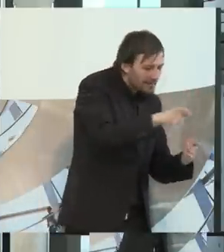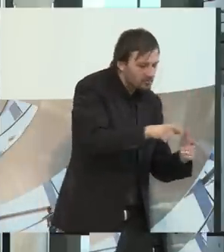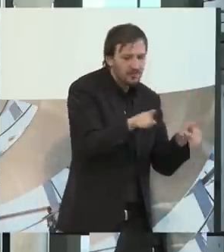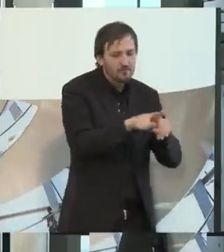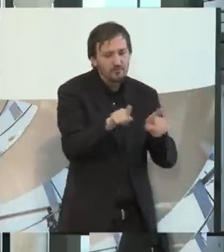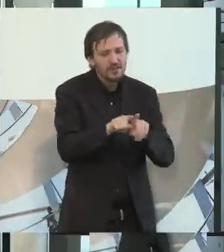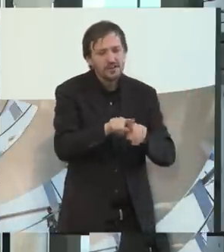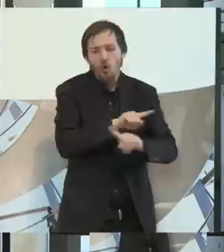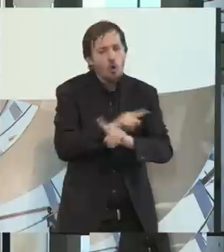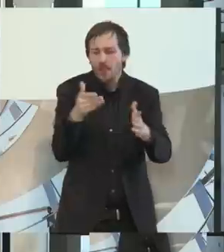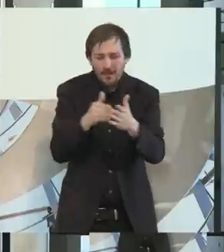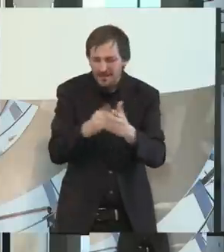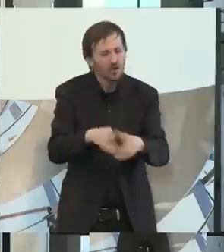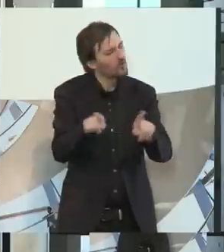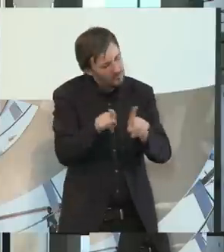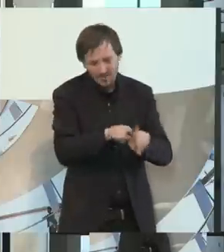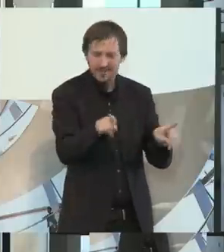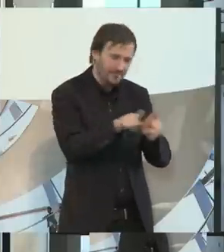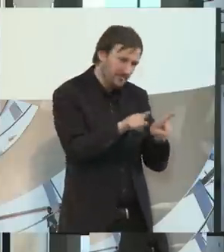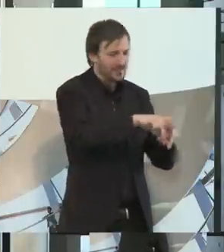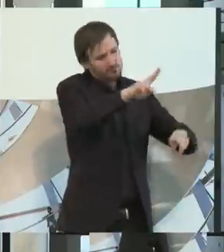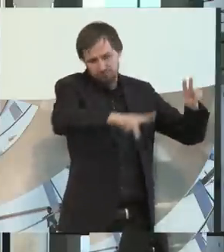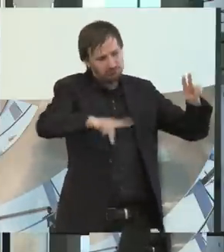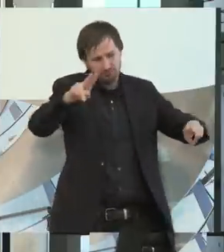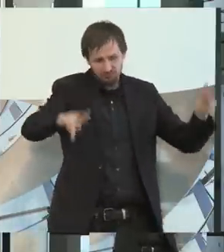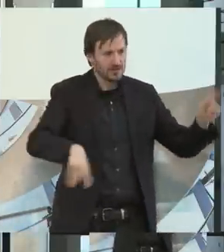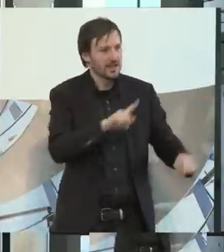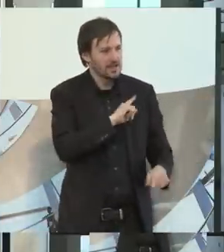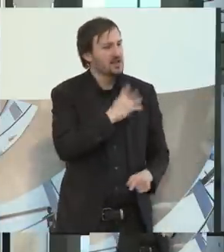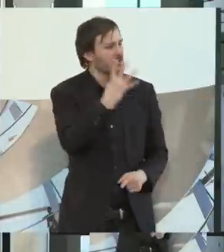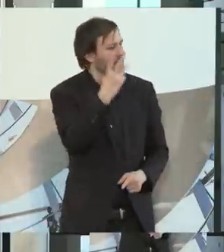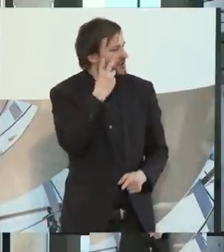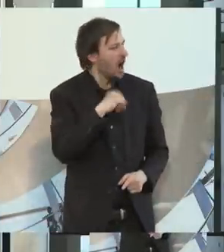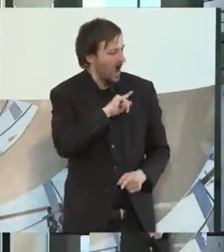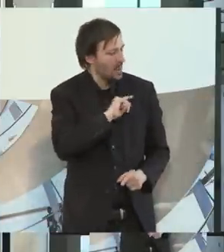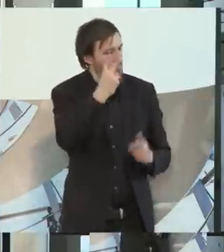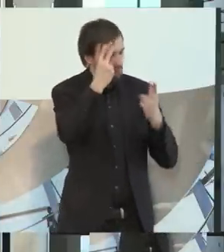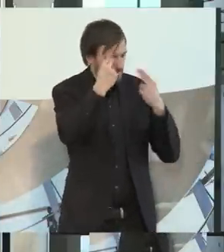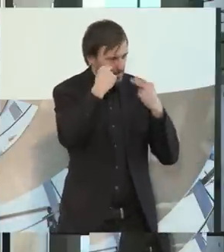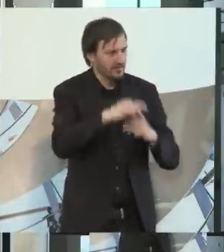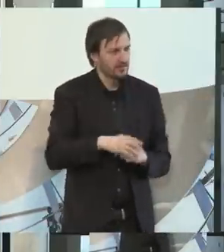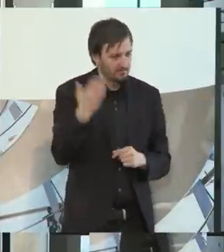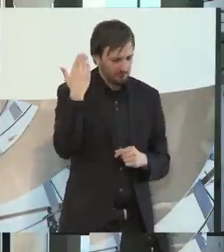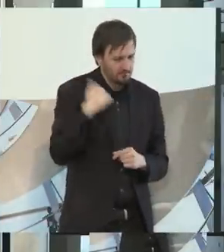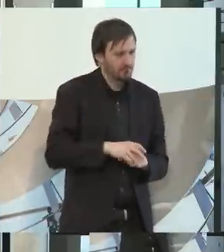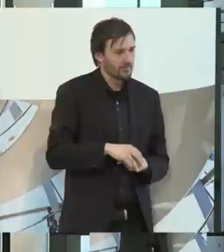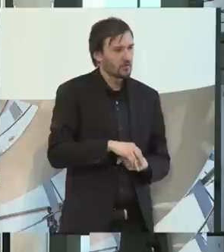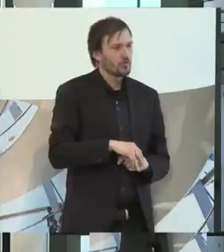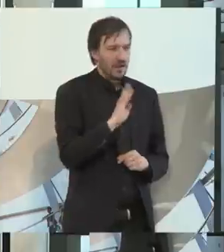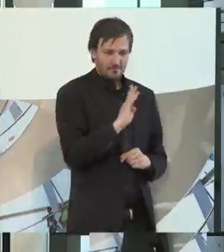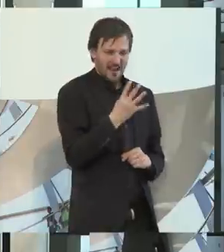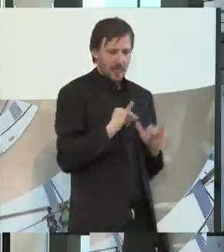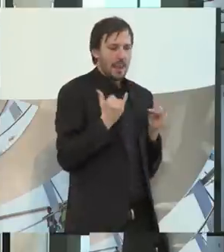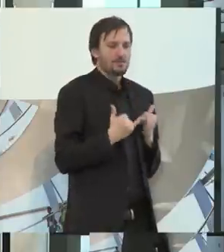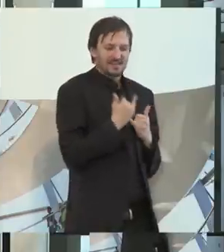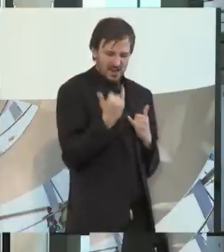die Menschen in Hausten. Ich habe, wie gesagt, am vierten Leben gab es, ich habe die Diskussion, eigentlich hat man es vierten, ich